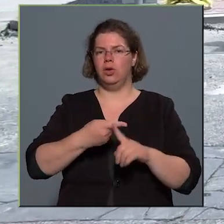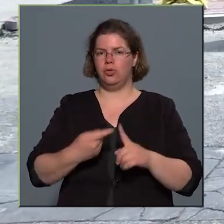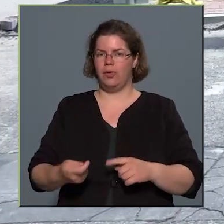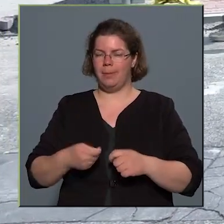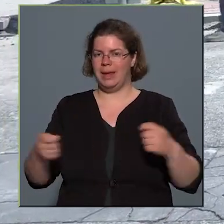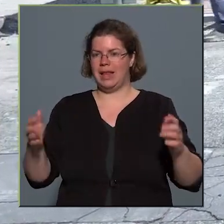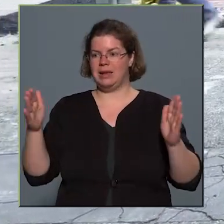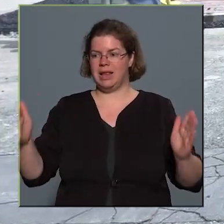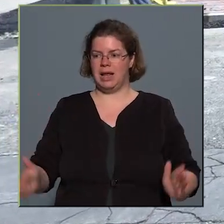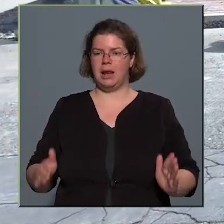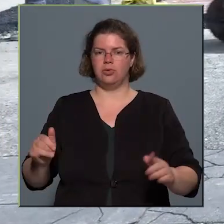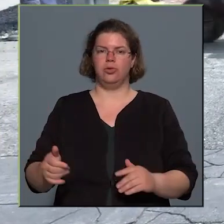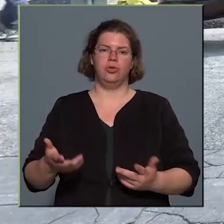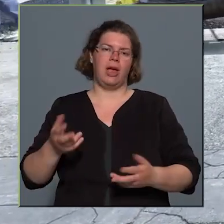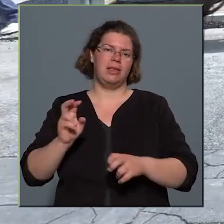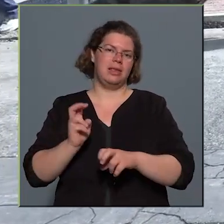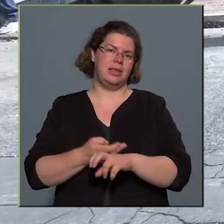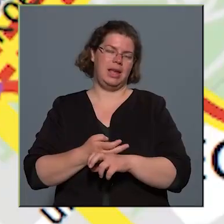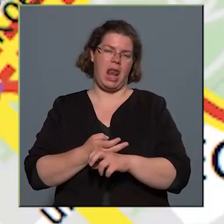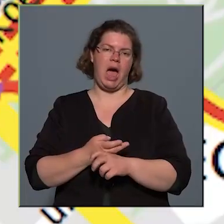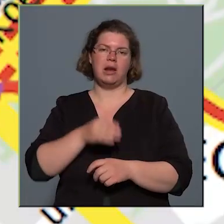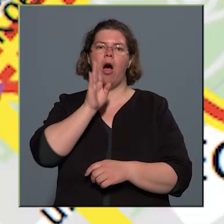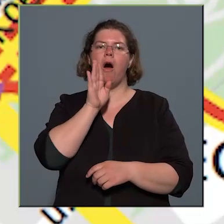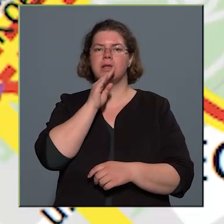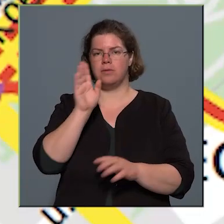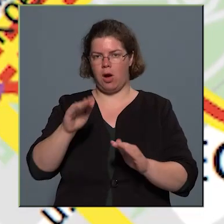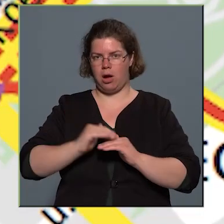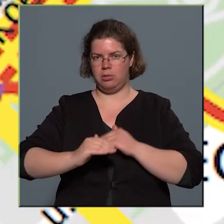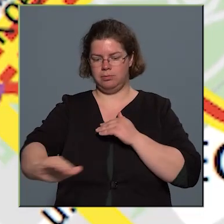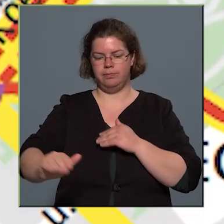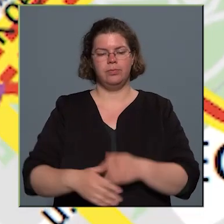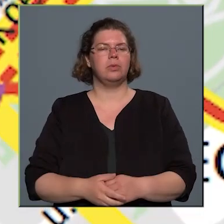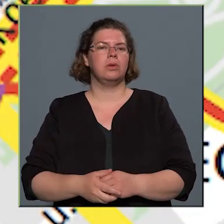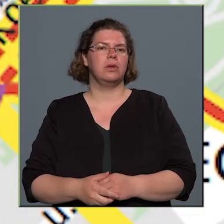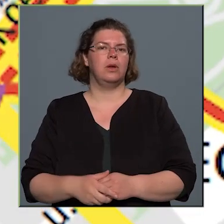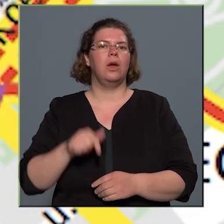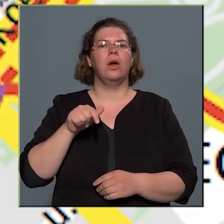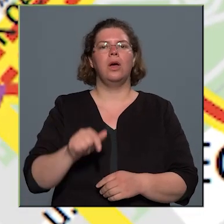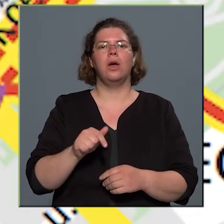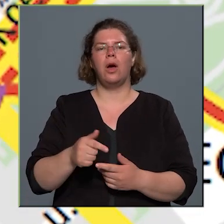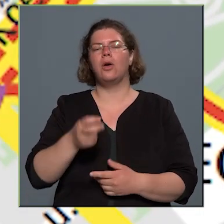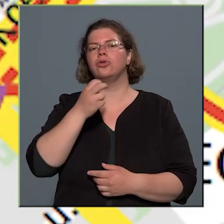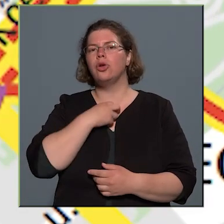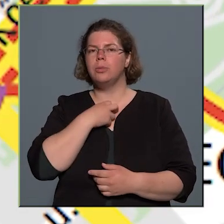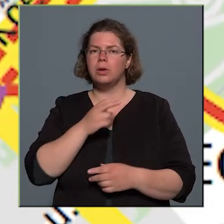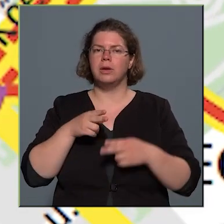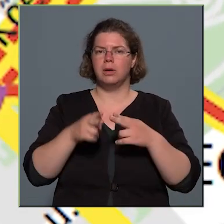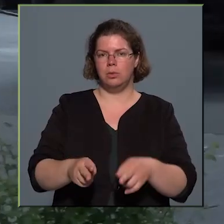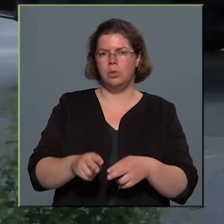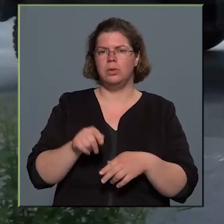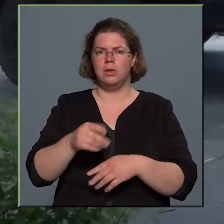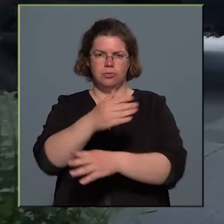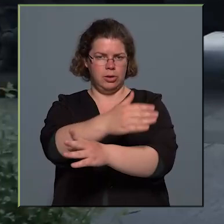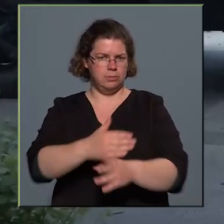körülbelül, és ezek szilárdaszfalburkolatot kapnak. A Gyömrői út és a Kőér utca kereszteződése az egy kritikusabb